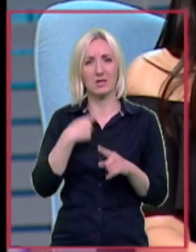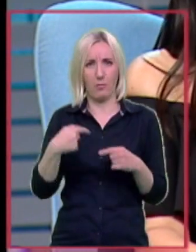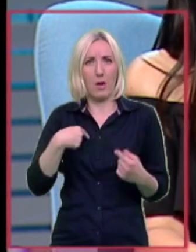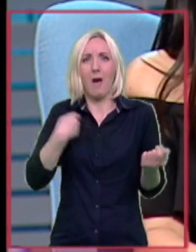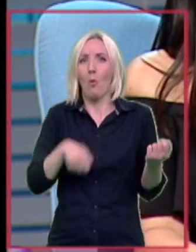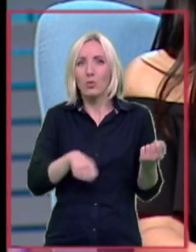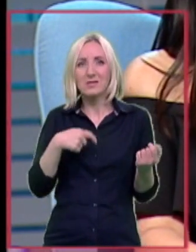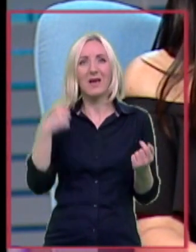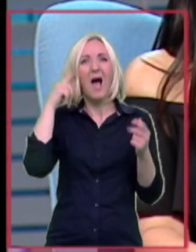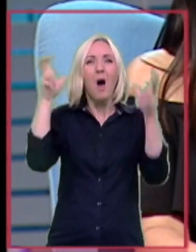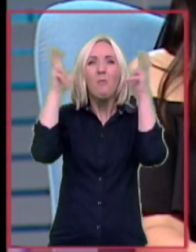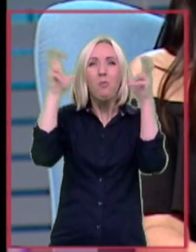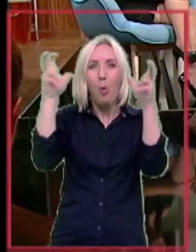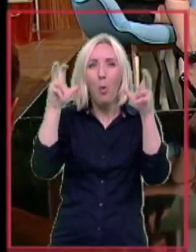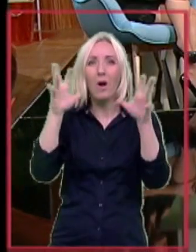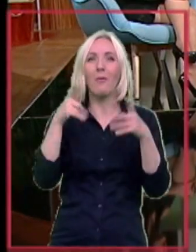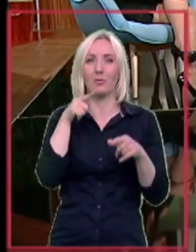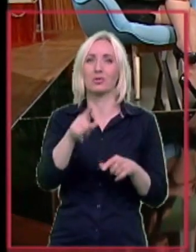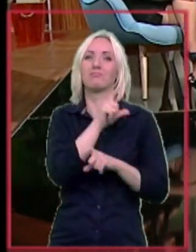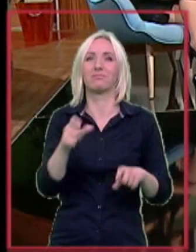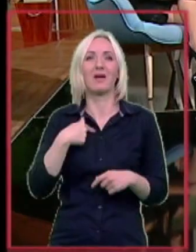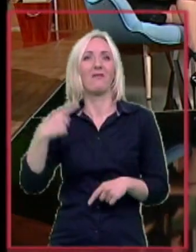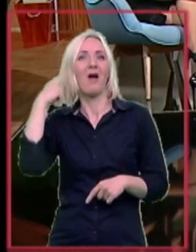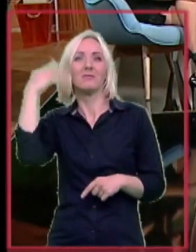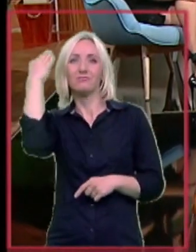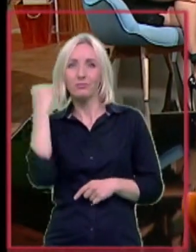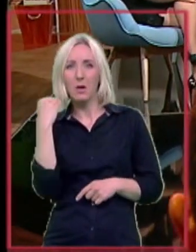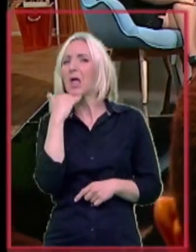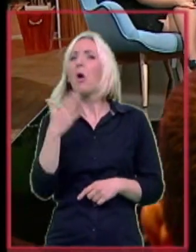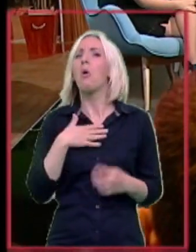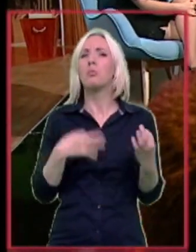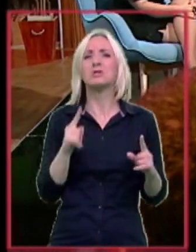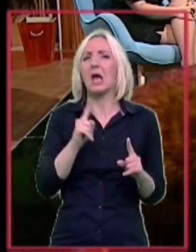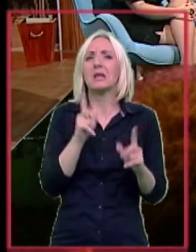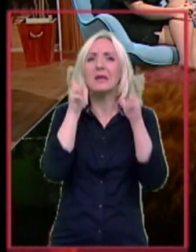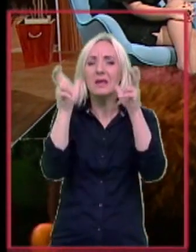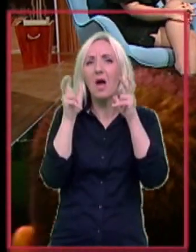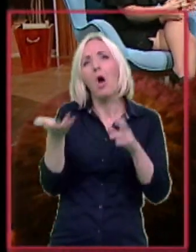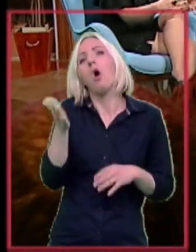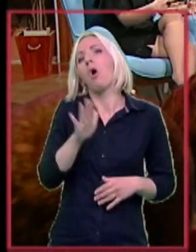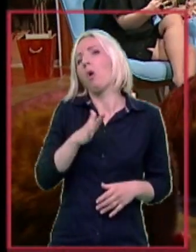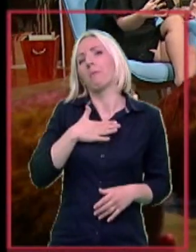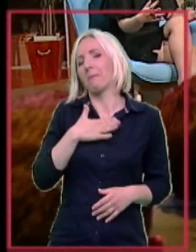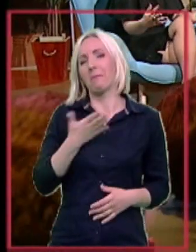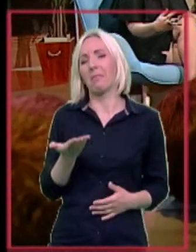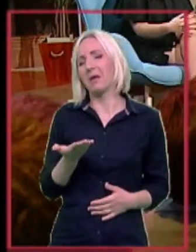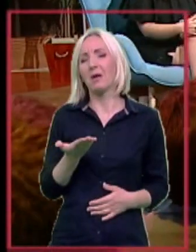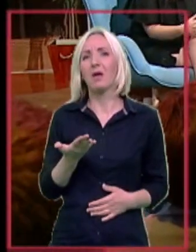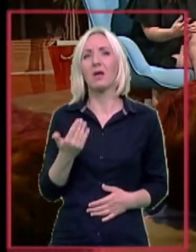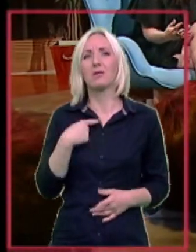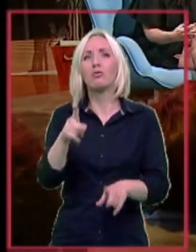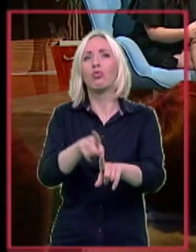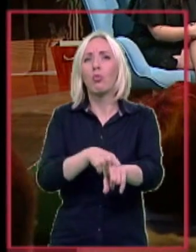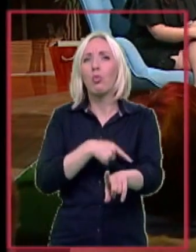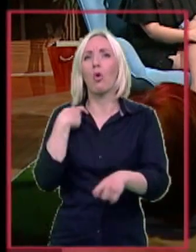muzike? se bavi muzikom, da je možda buka ili tako nešto, iako naša muzika nije agresivna, ali opet postoji dugost se godine, bavi